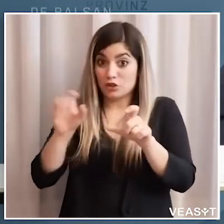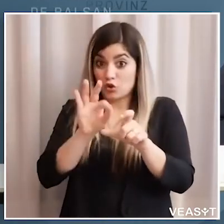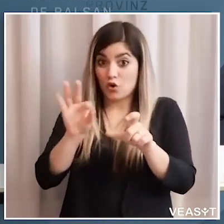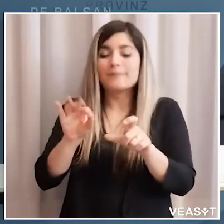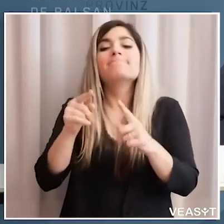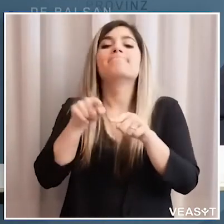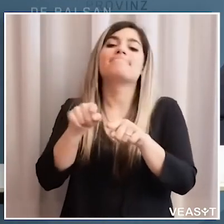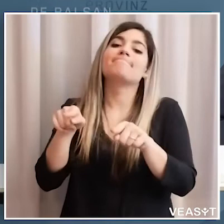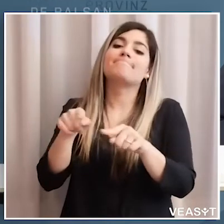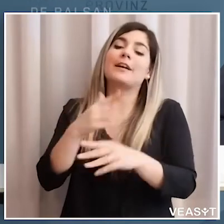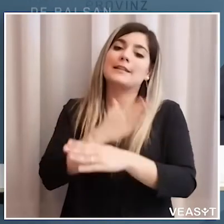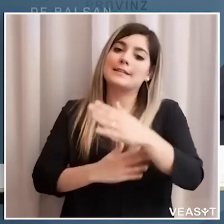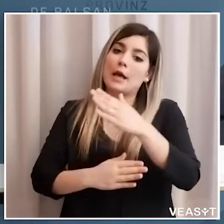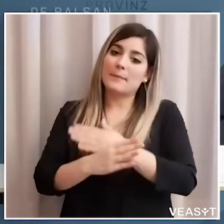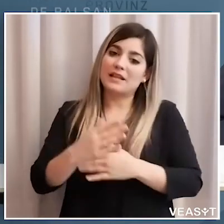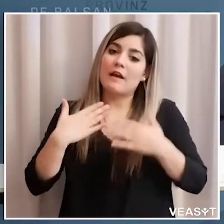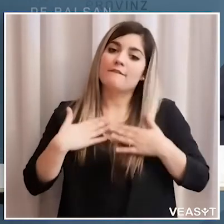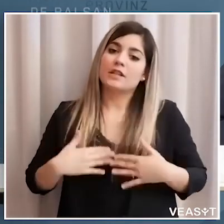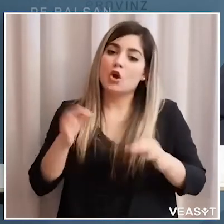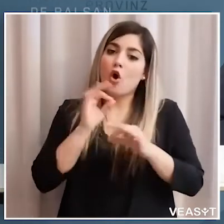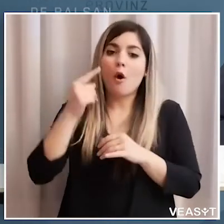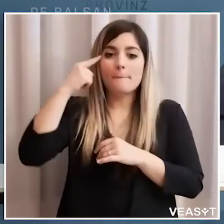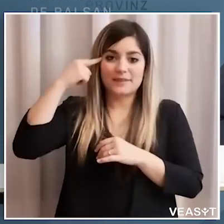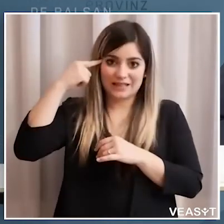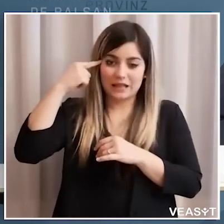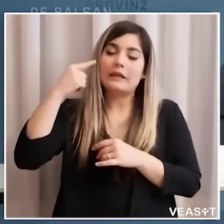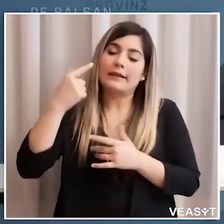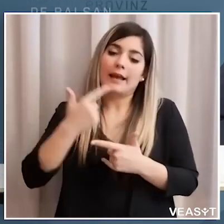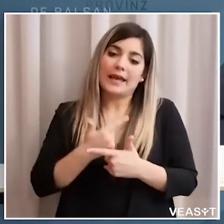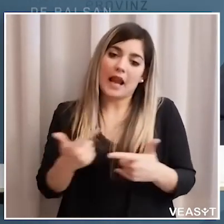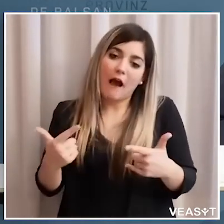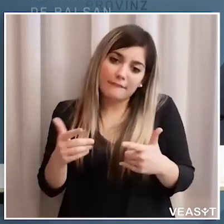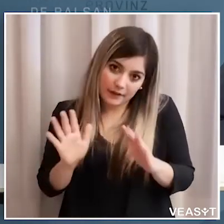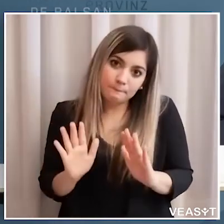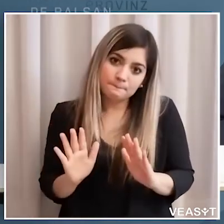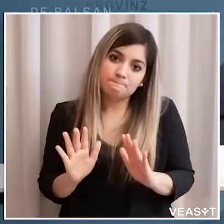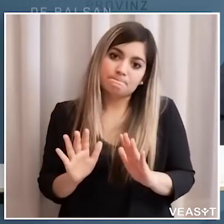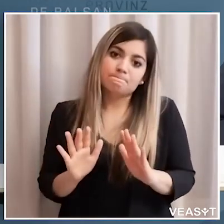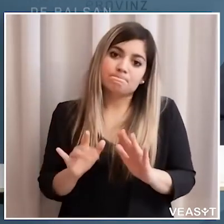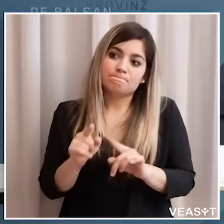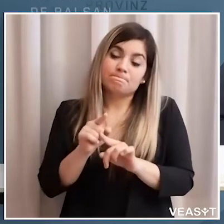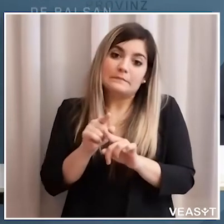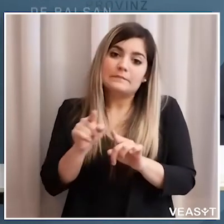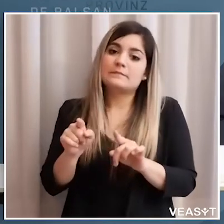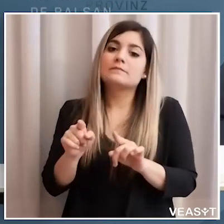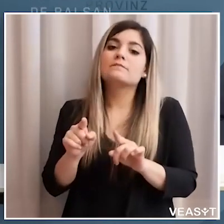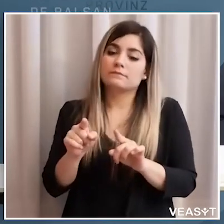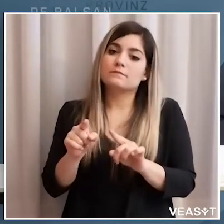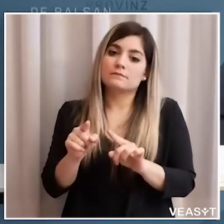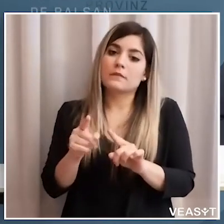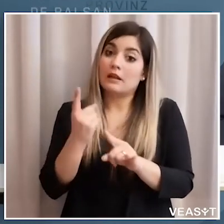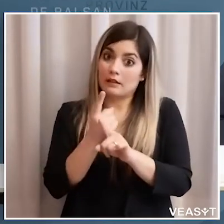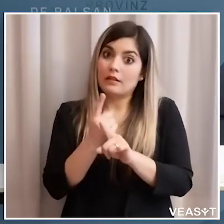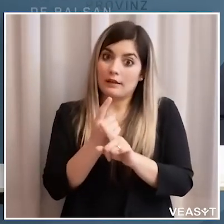riferisce ovviamente a persone disabili con disabilità fisiche o psichiche che comunque sono come sappiamo sempre